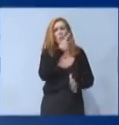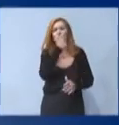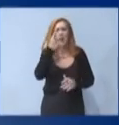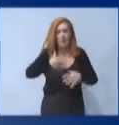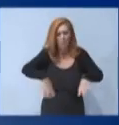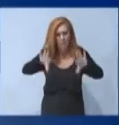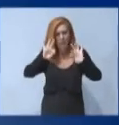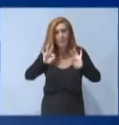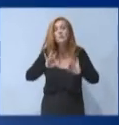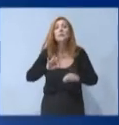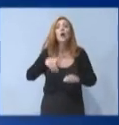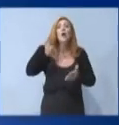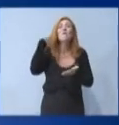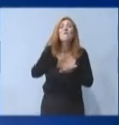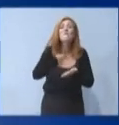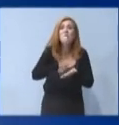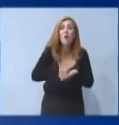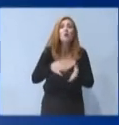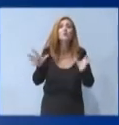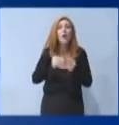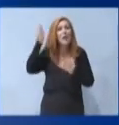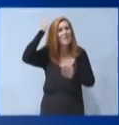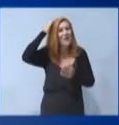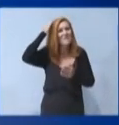ο φόρος για τη συγκέντρωση κεφαλαίου.